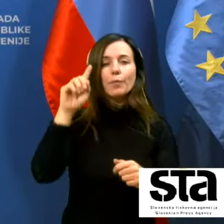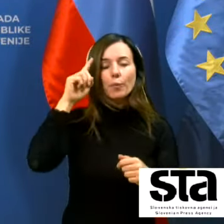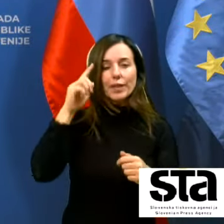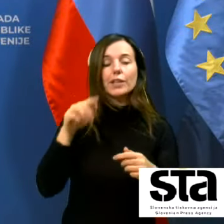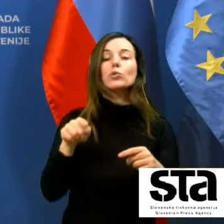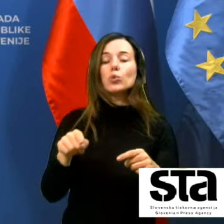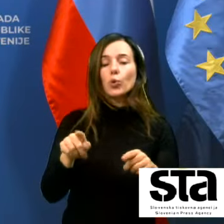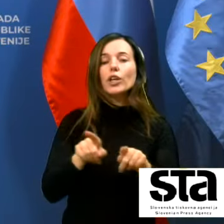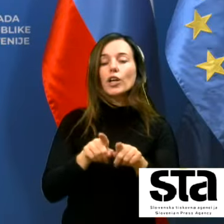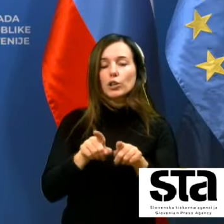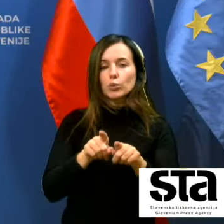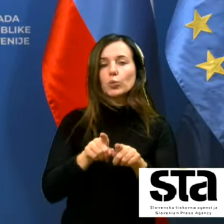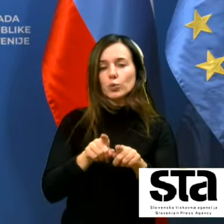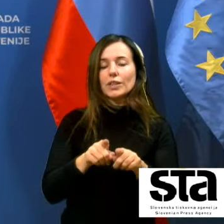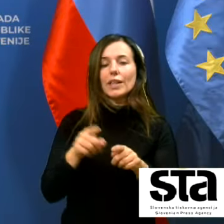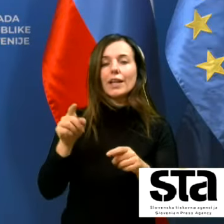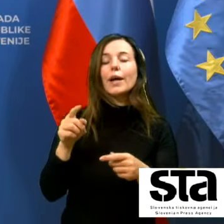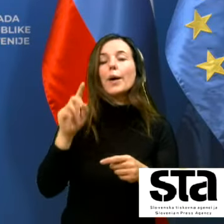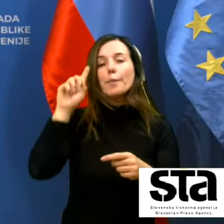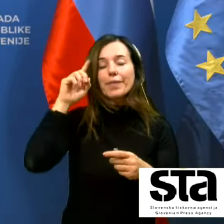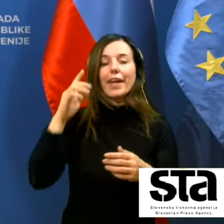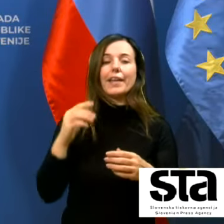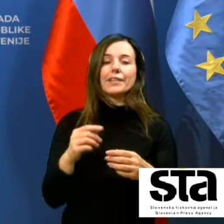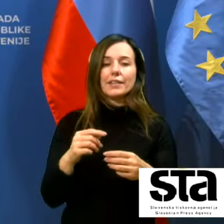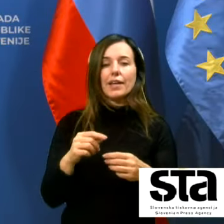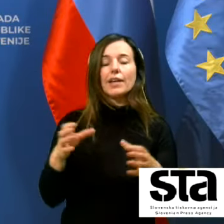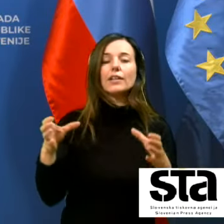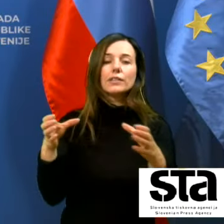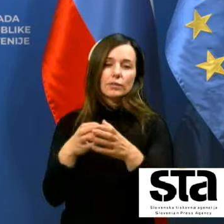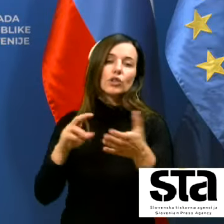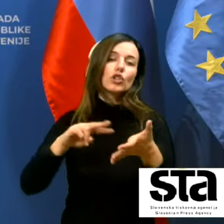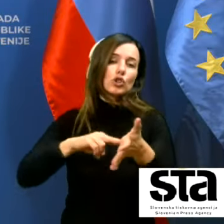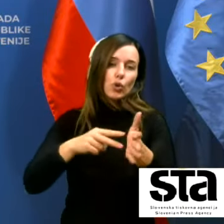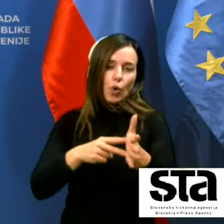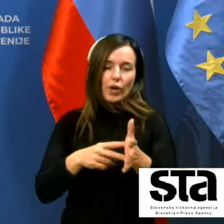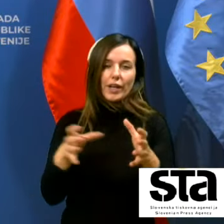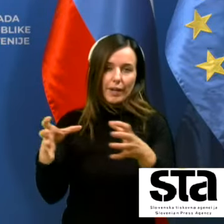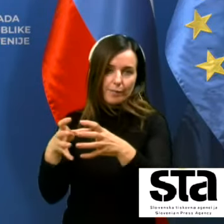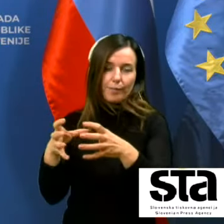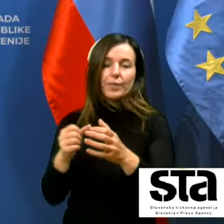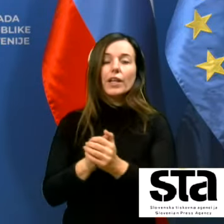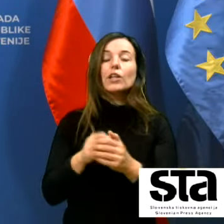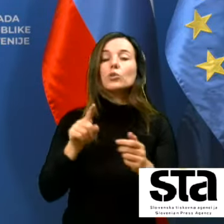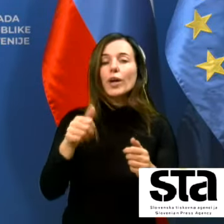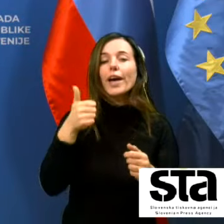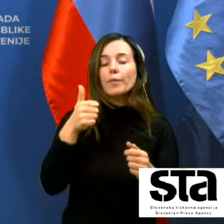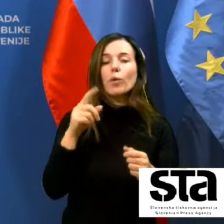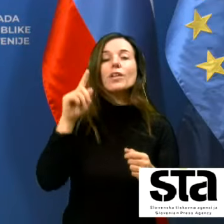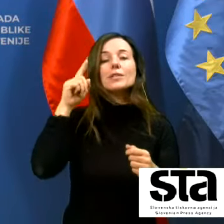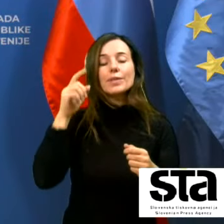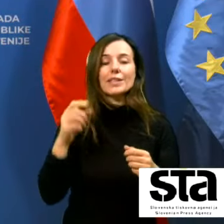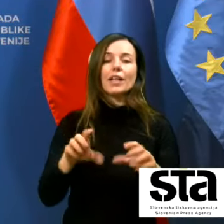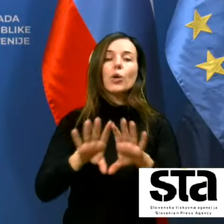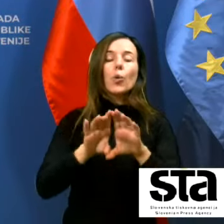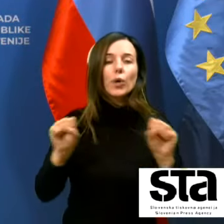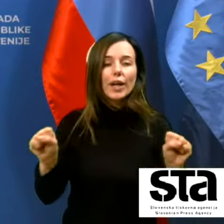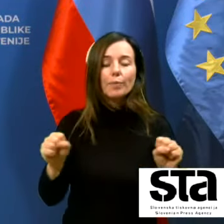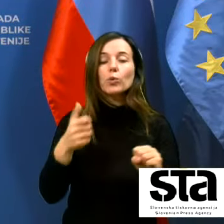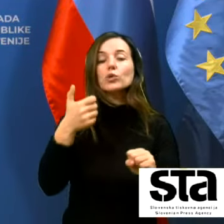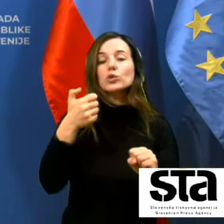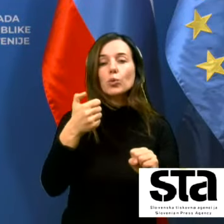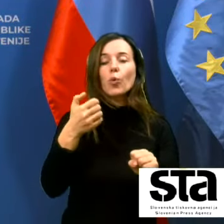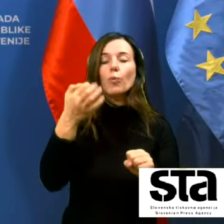stališče epidemiološke stroke da je to sveda eden bolj smiselnih ukrepov da se 100%